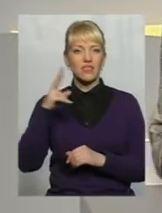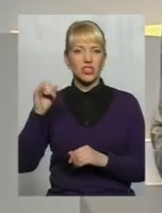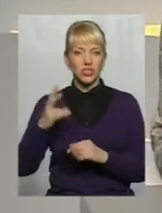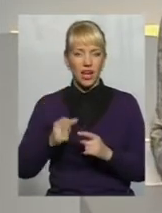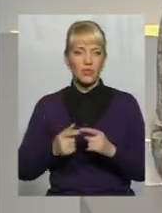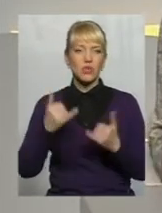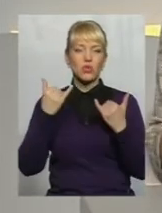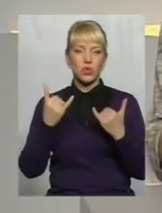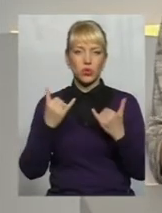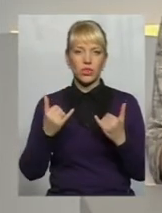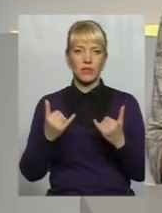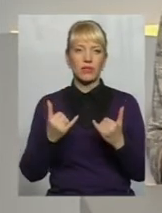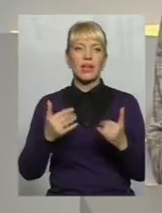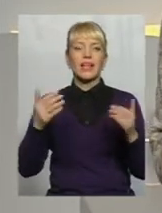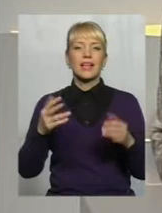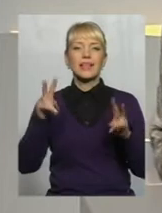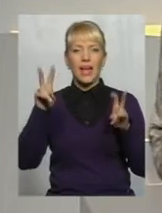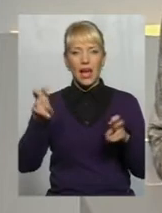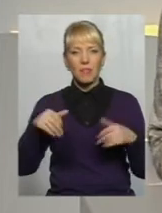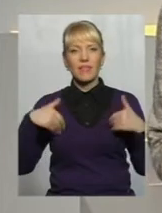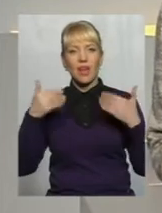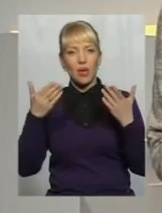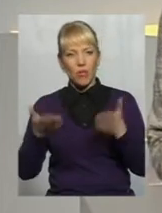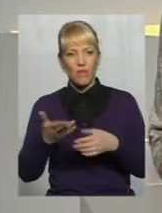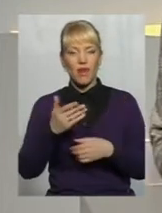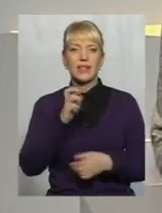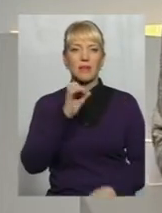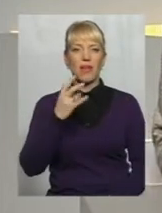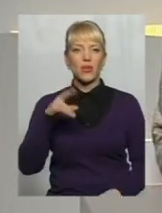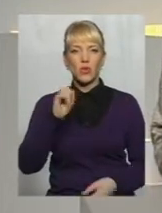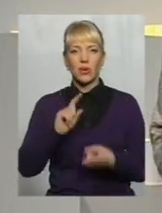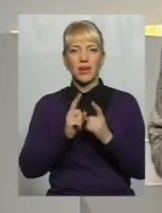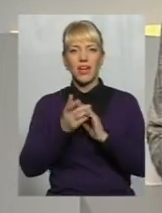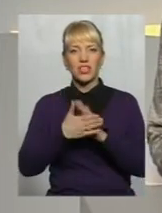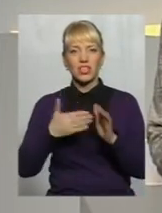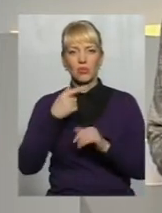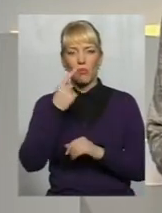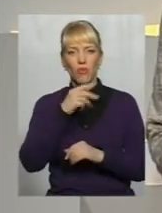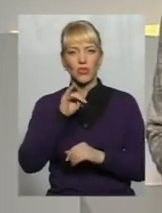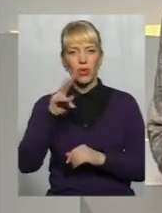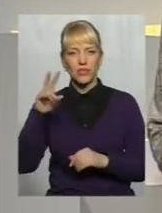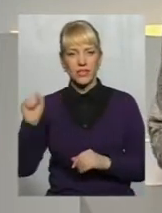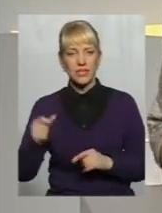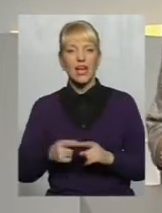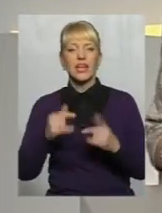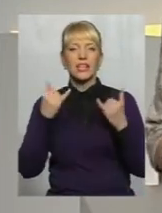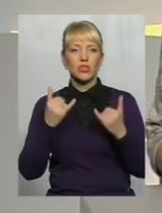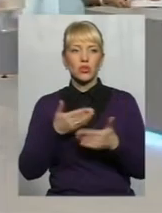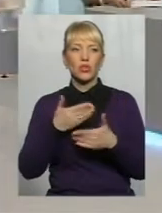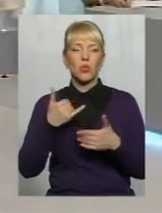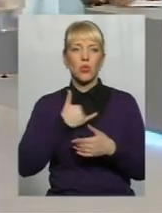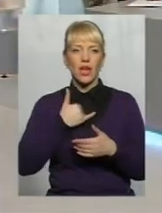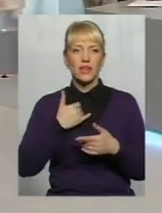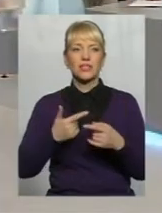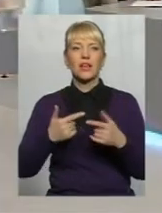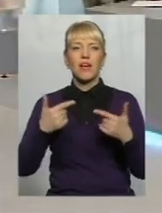сьогоднішній темі Вітаю вас, я Анна Бендюк, перекладна жестового мову Оксани Фіновської І сьогодні у нас у студії люди,